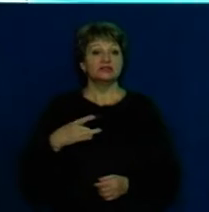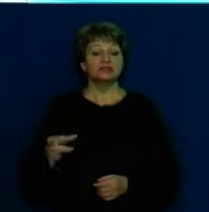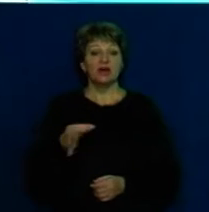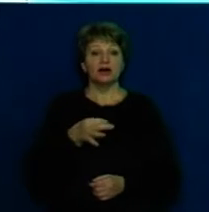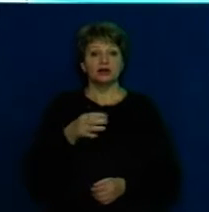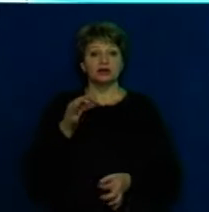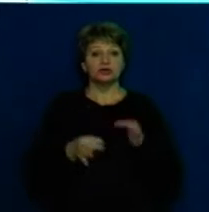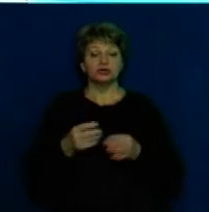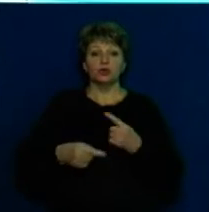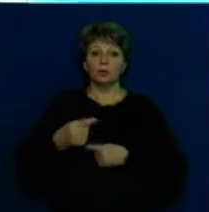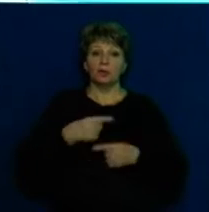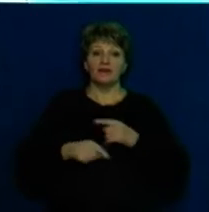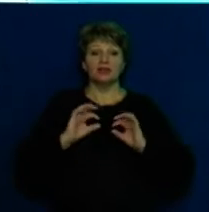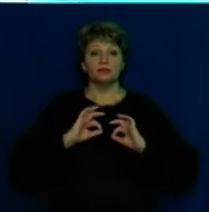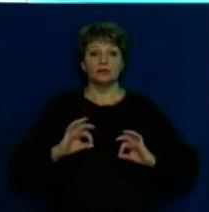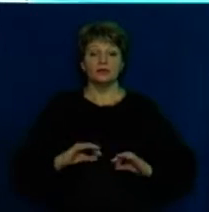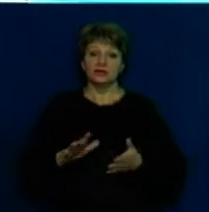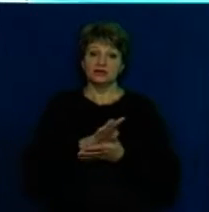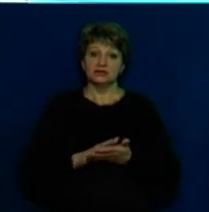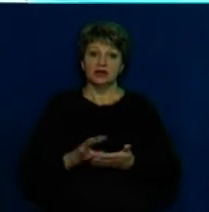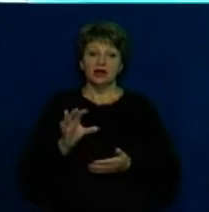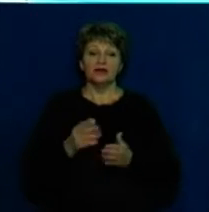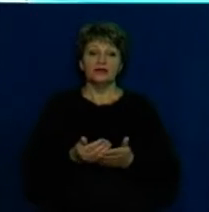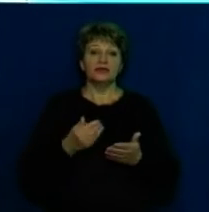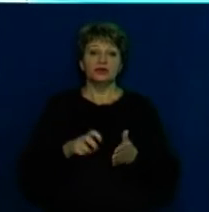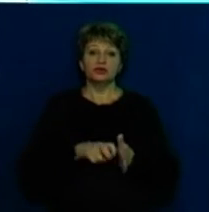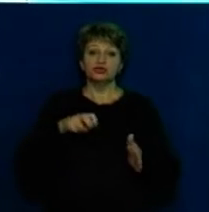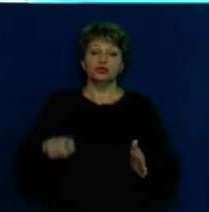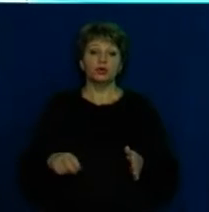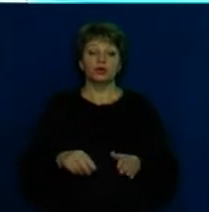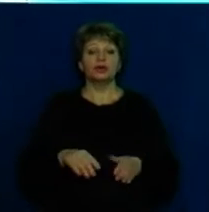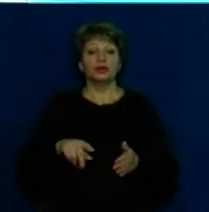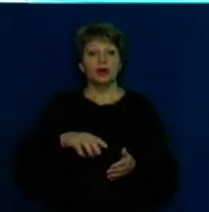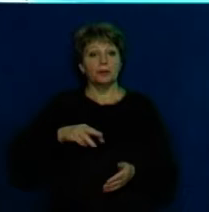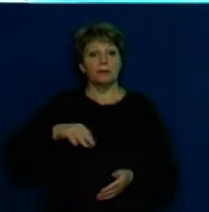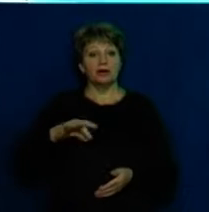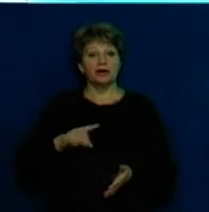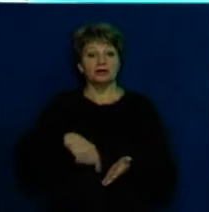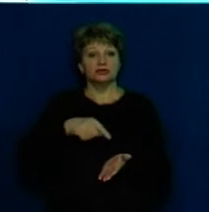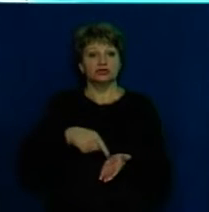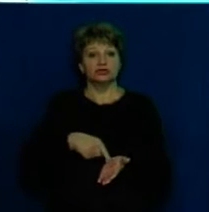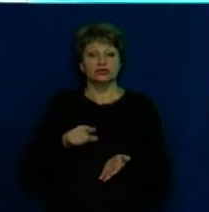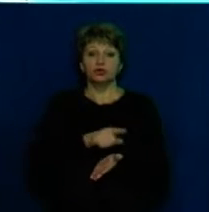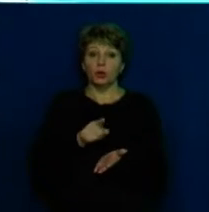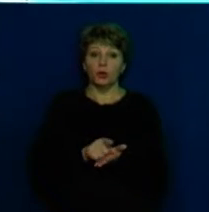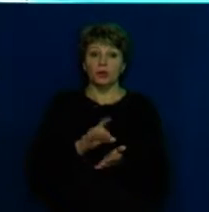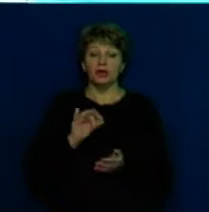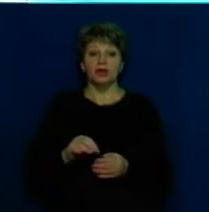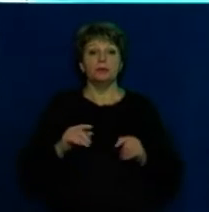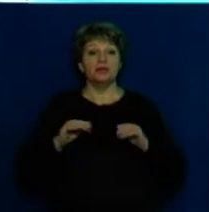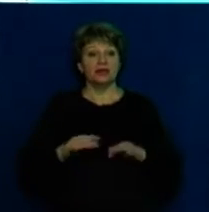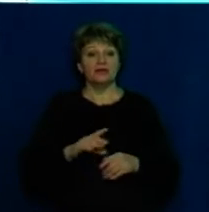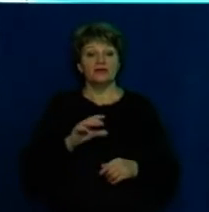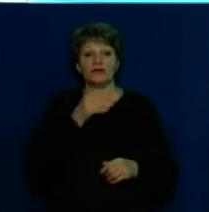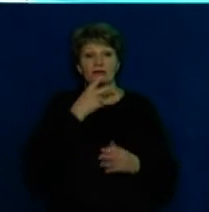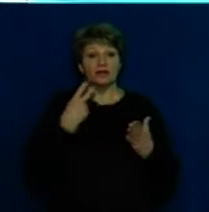Черкас повернув в прокуратурі клопотання про відсторонення міського голови Черкаса Анатолія Бондаренка від посади та про запобіжний захід у вигляді